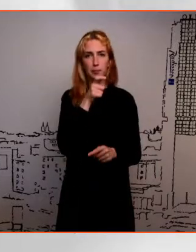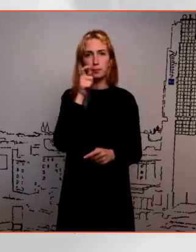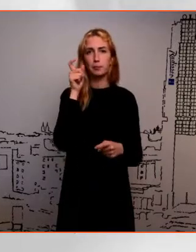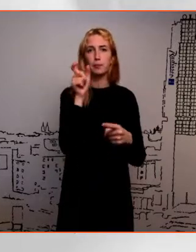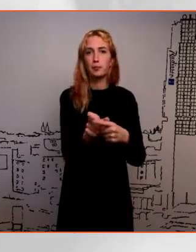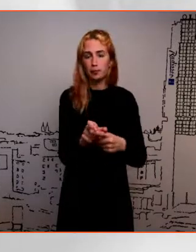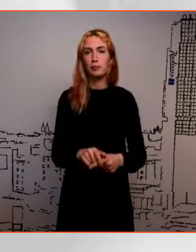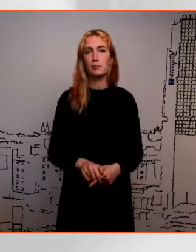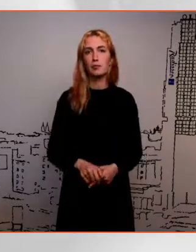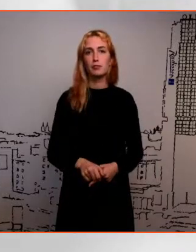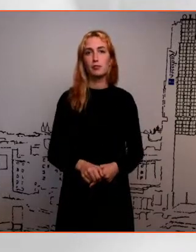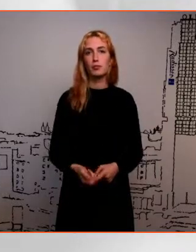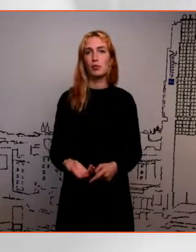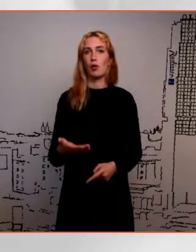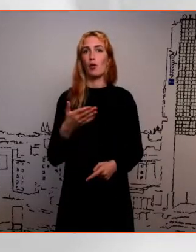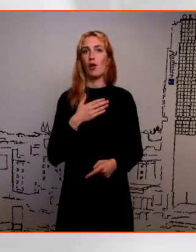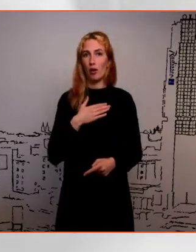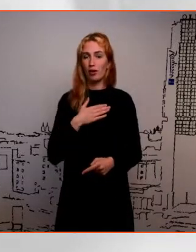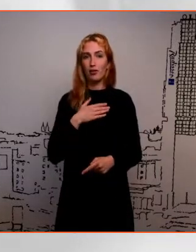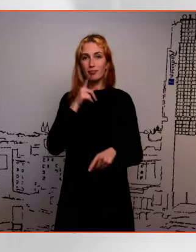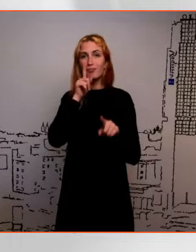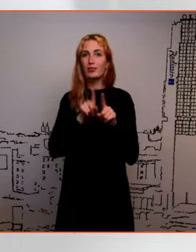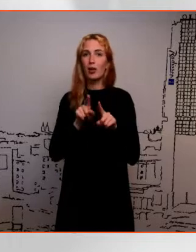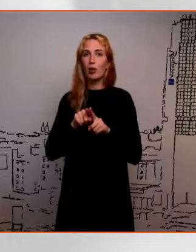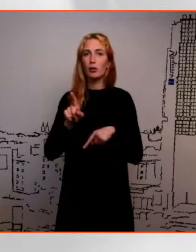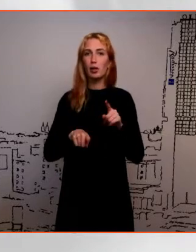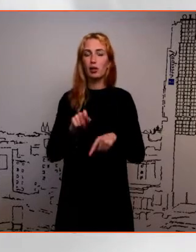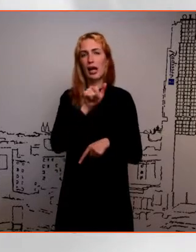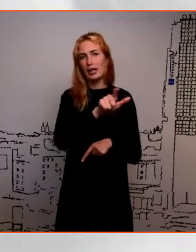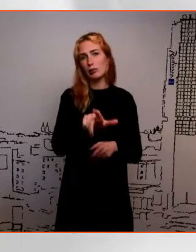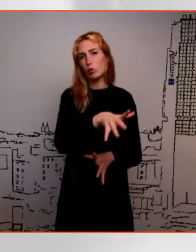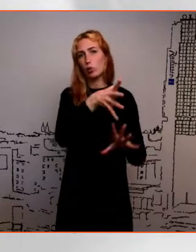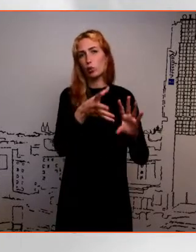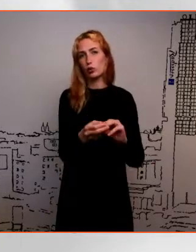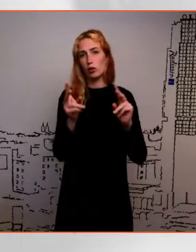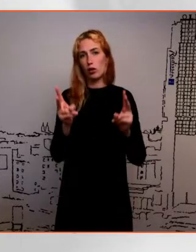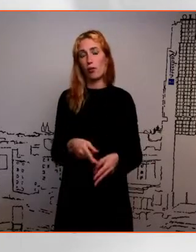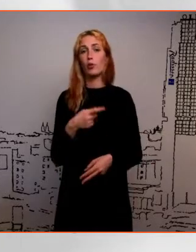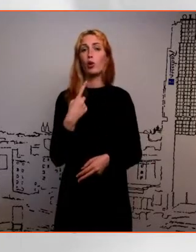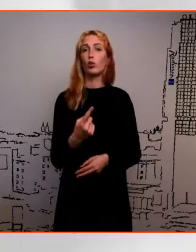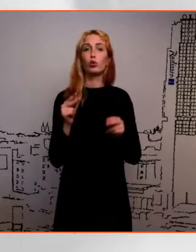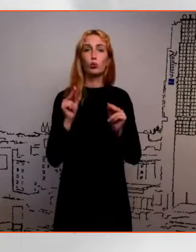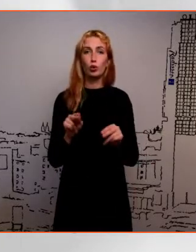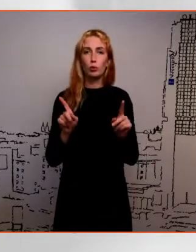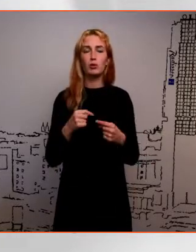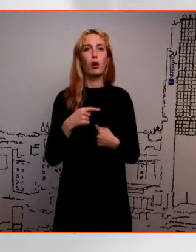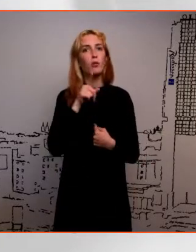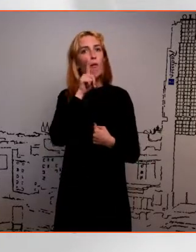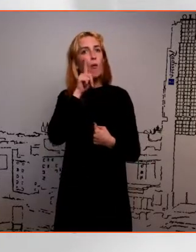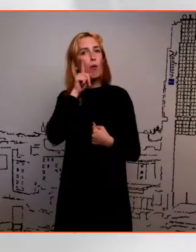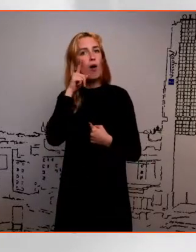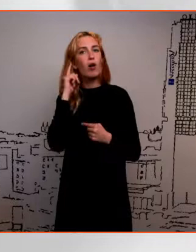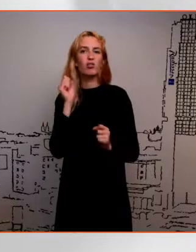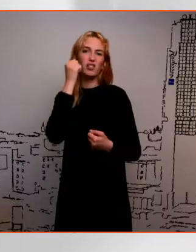endal osaliselt olnud, millal ma kannatan ja inimesed laiemalt. Üks mõdugi on see, et ma olen liiga noor või liiga vana